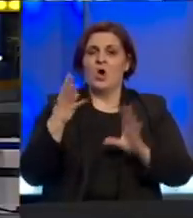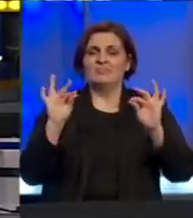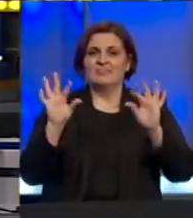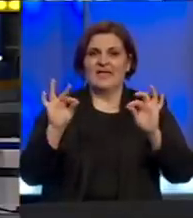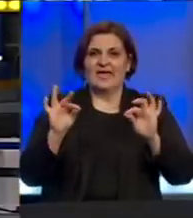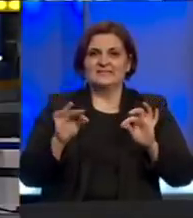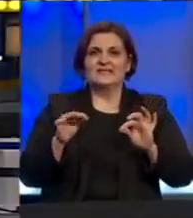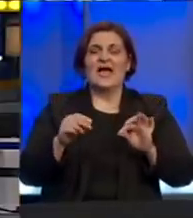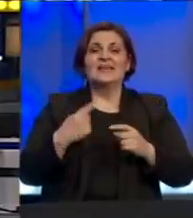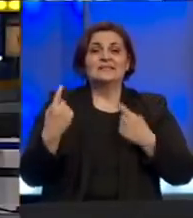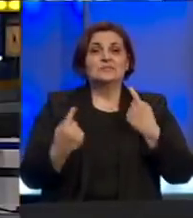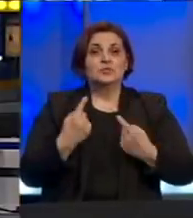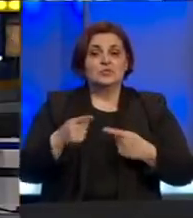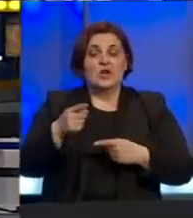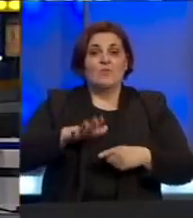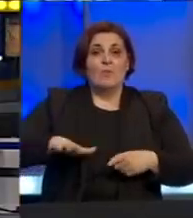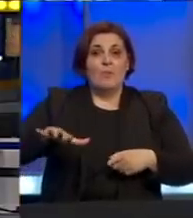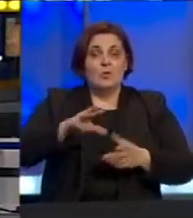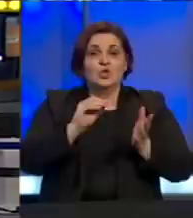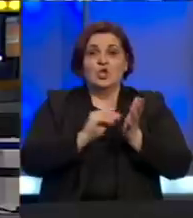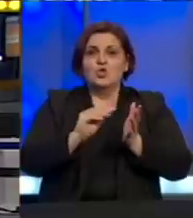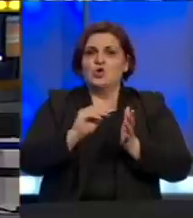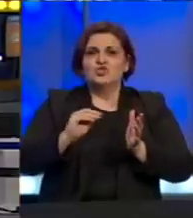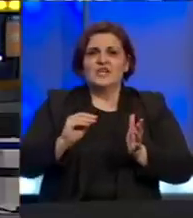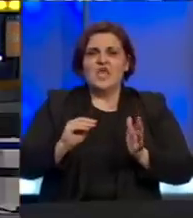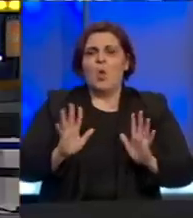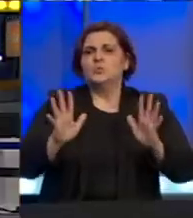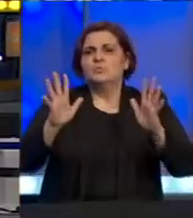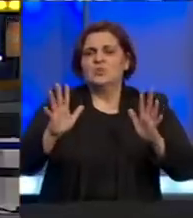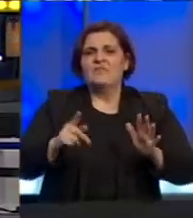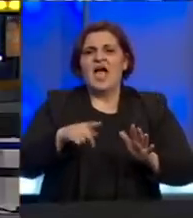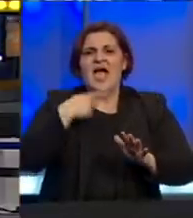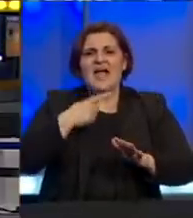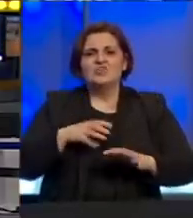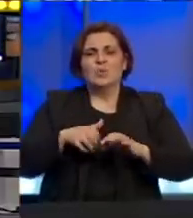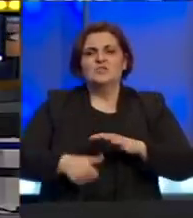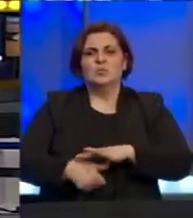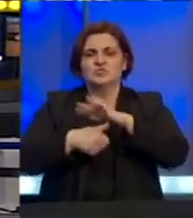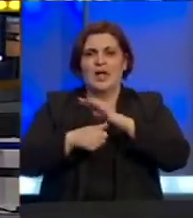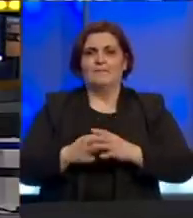Nova epidemiološka situacija na tom području još nije alarmantna. Ističu u kriznom stožeru.